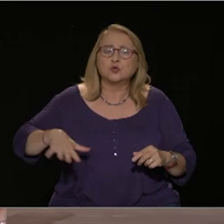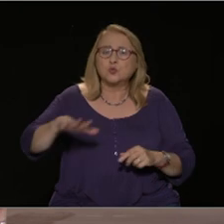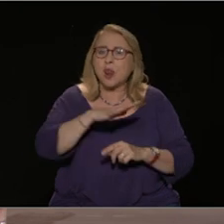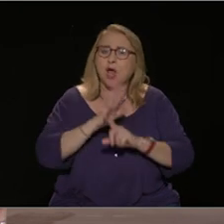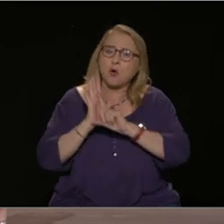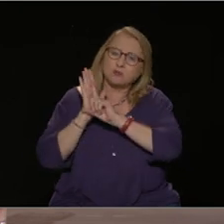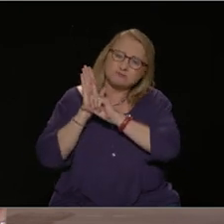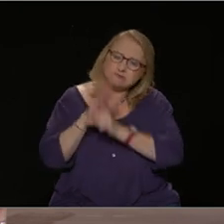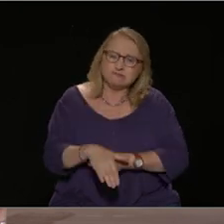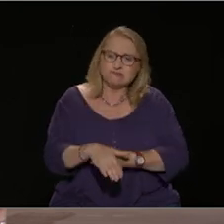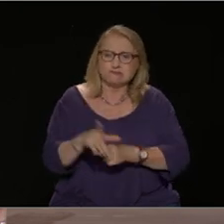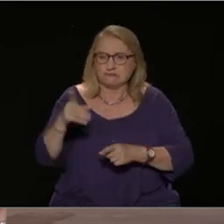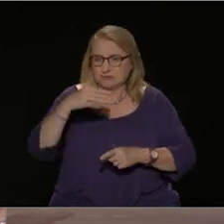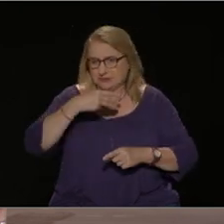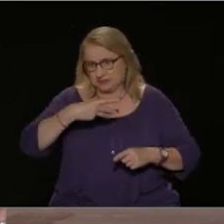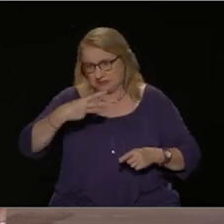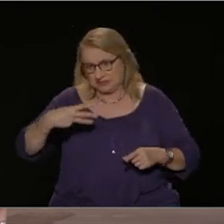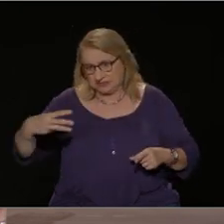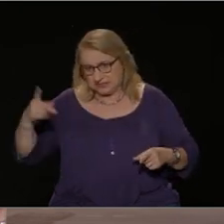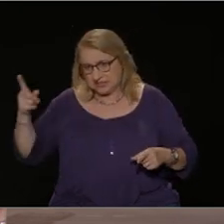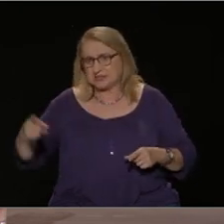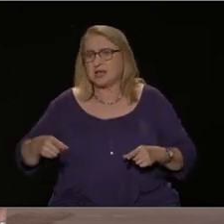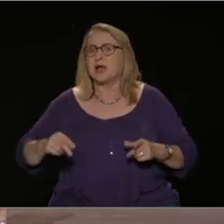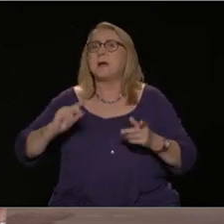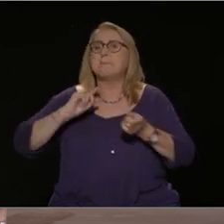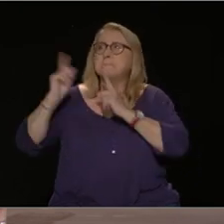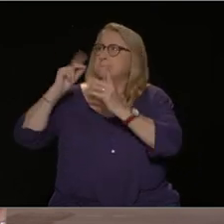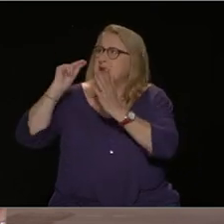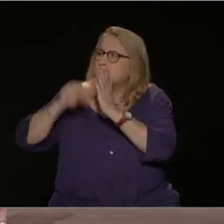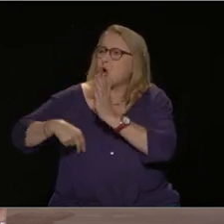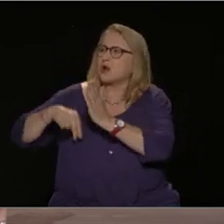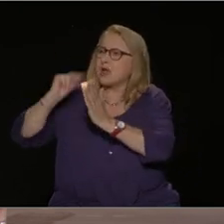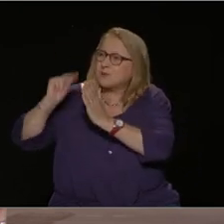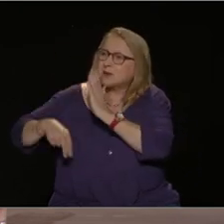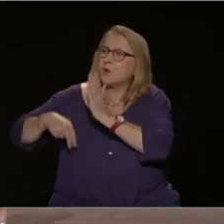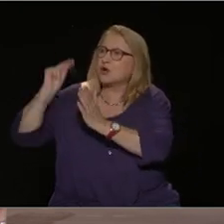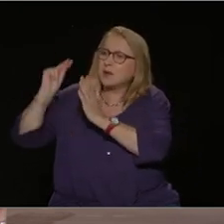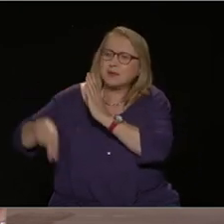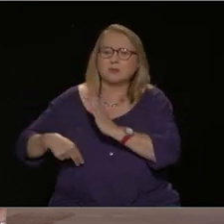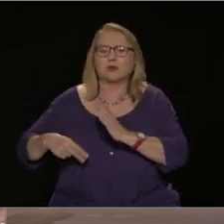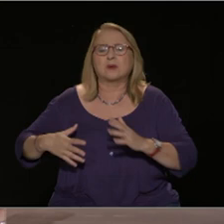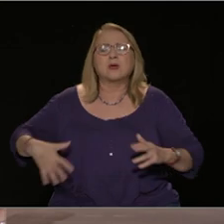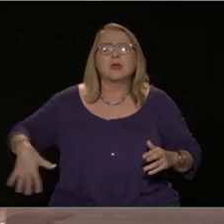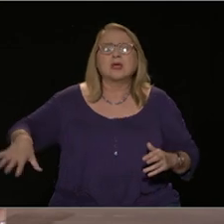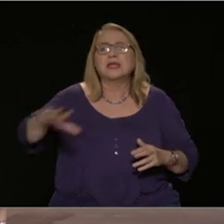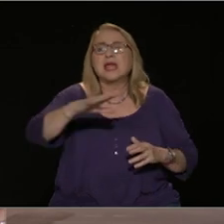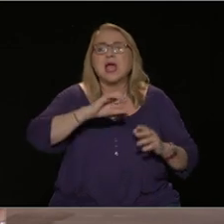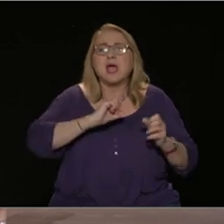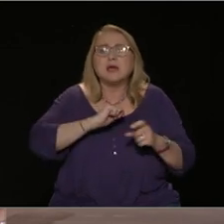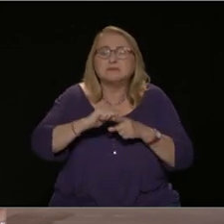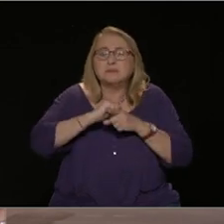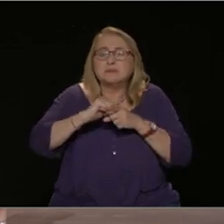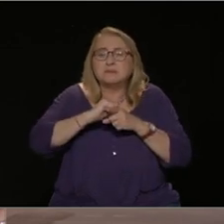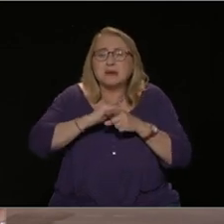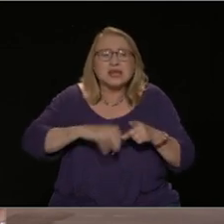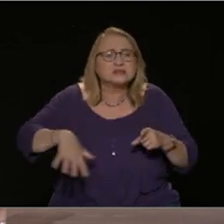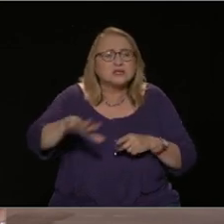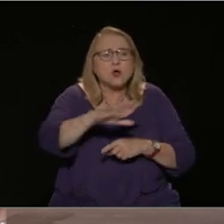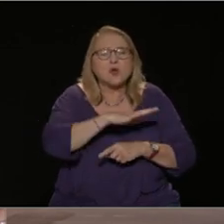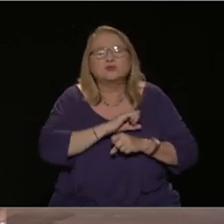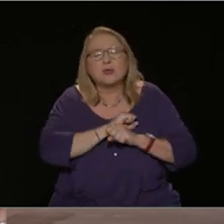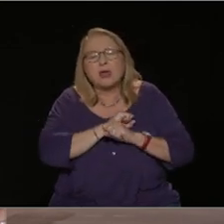μια τρομακτική ζημιά γιατί καταπλάκωσε με απογοήτευση, με ιτοπάθεια με σύγχυση